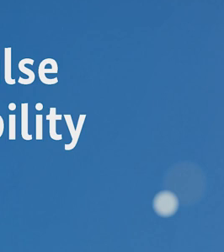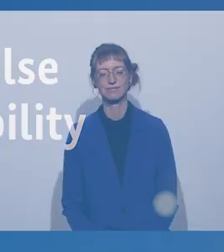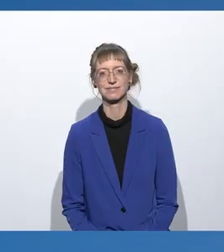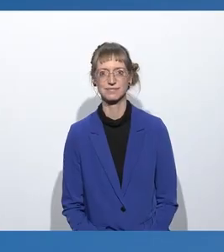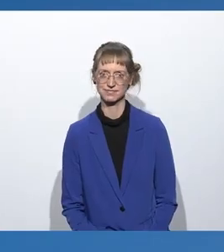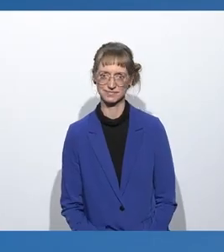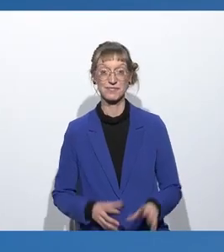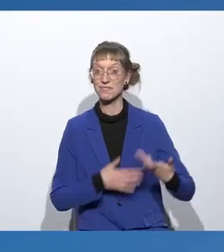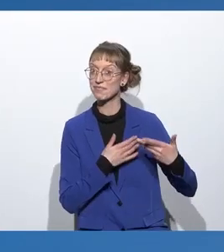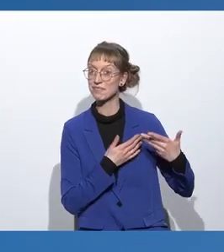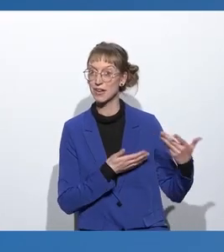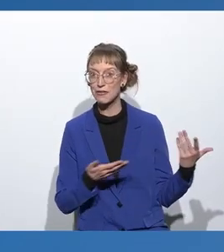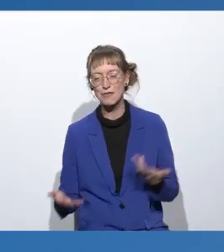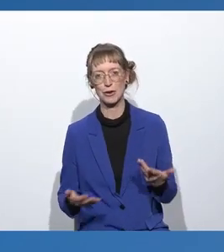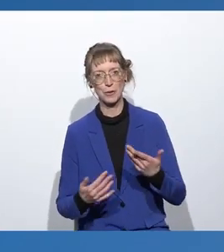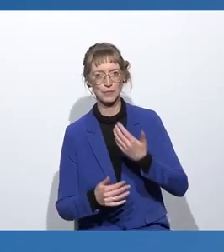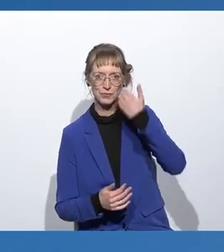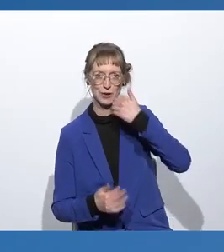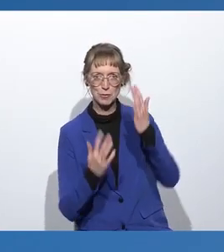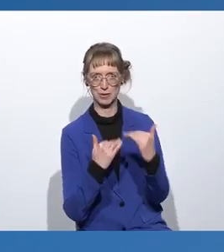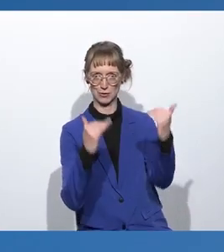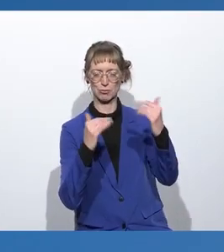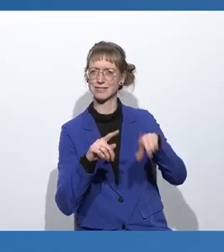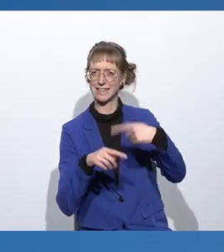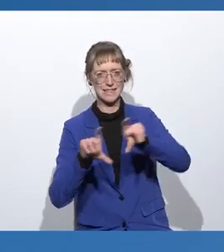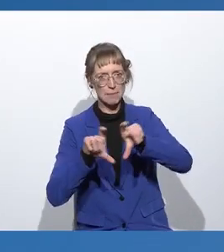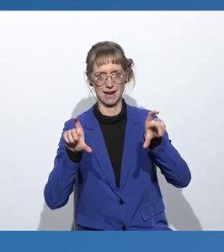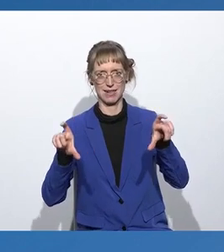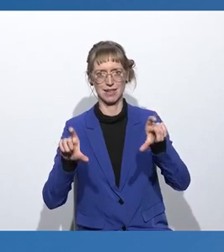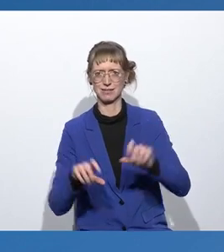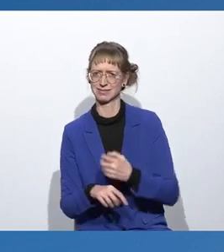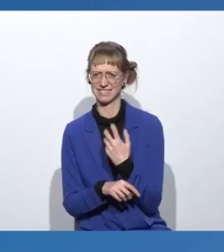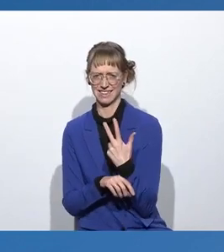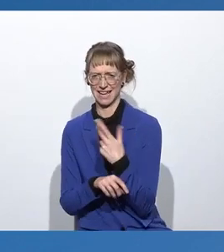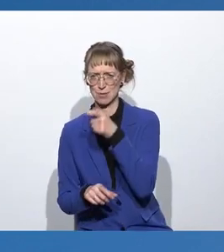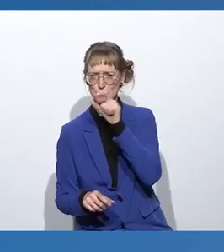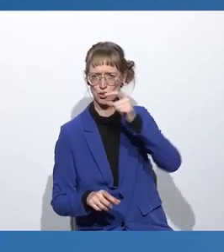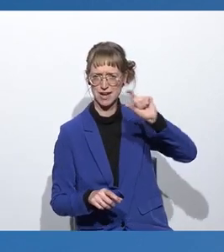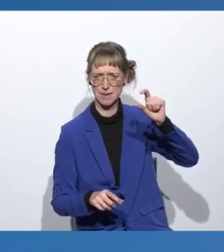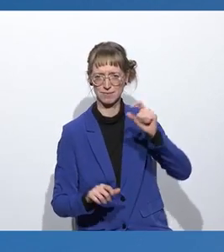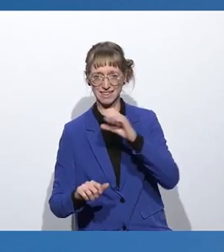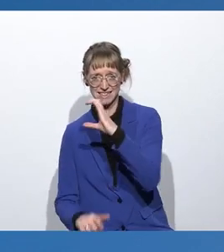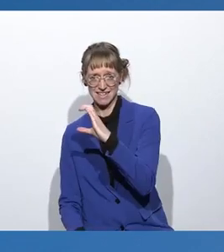Willkommen, liebes Publikum, zu unserem nächsten Panel, in dem drei Buchstaben im Mittelpunkt stehen,